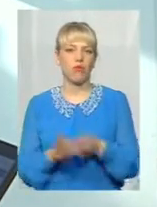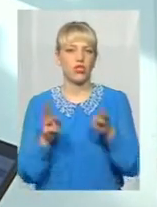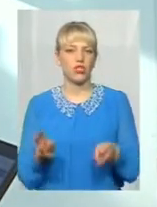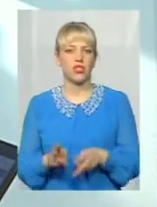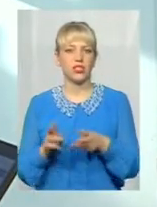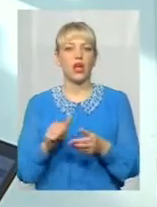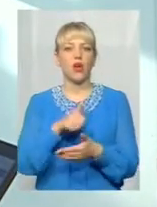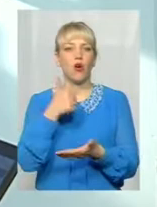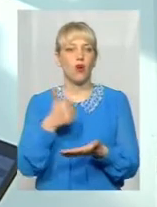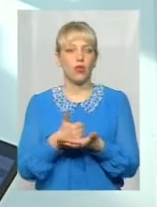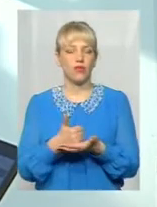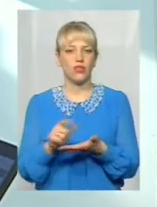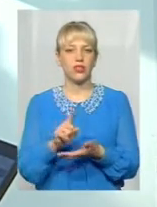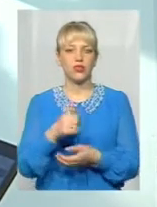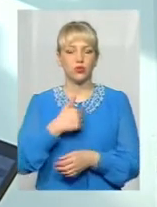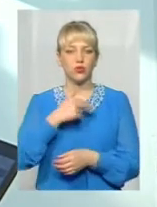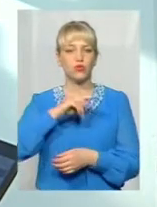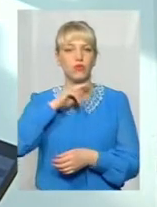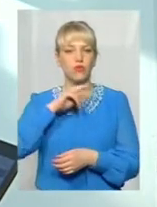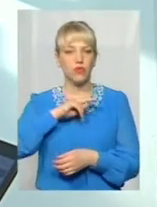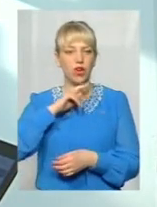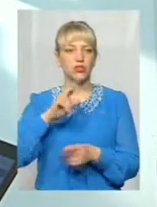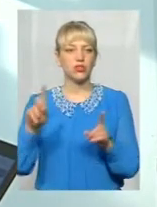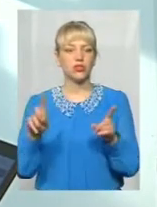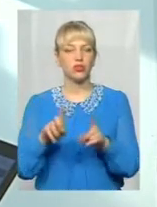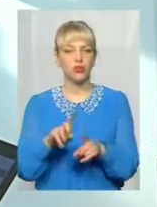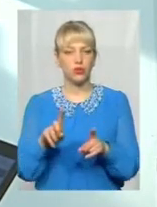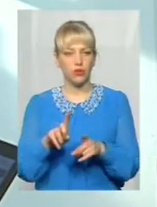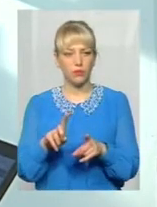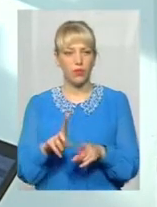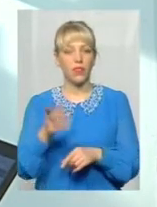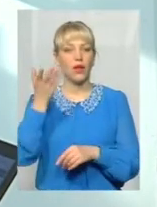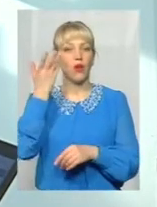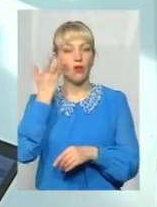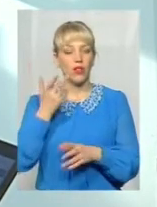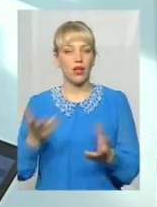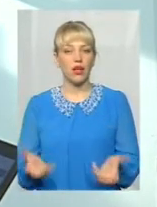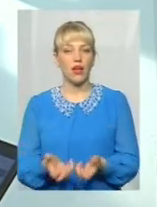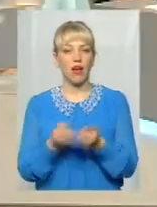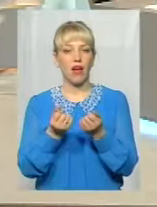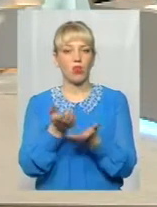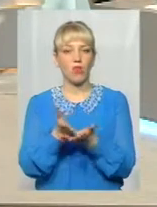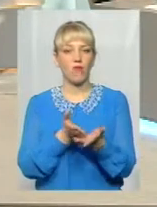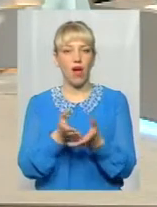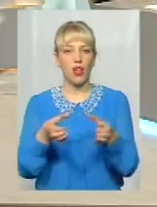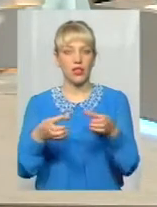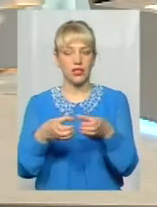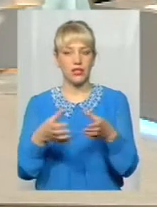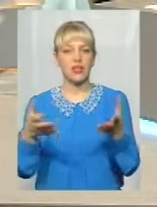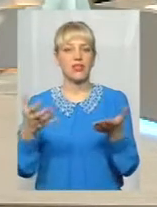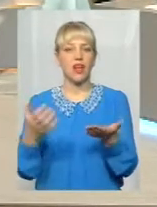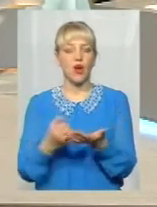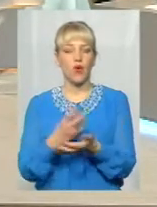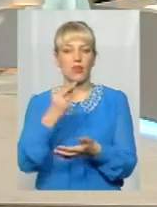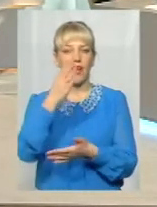головне, на що я хочу зауважити, що коли рятувальники знаходяться на